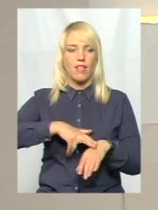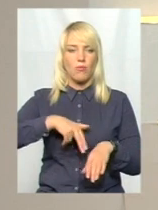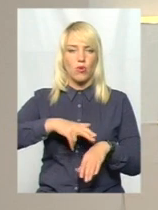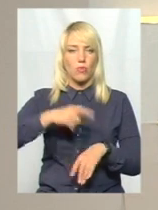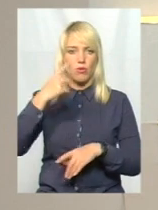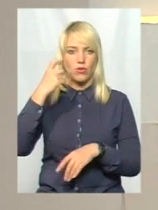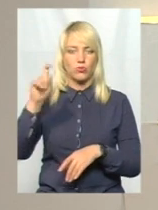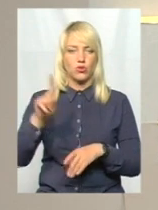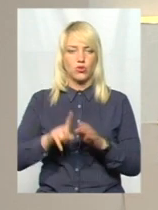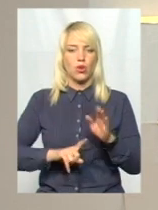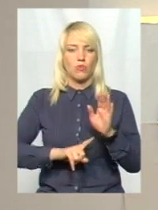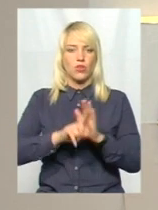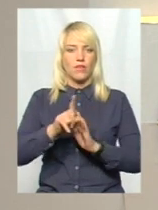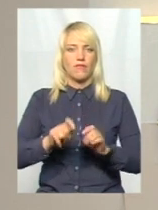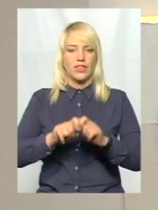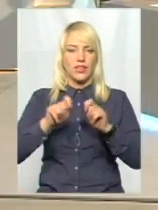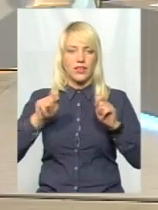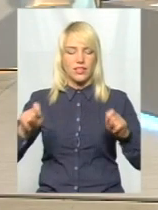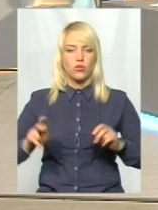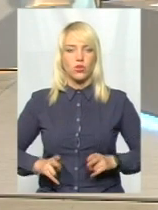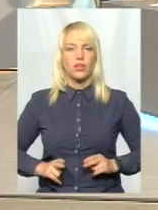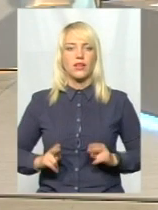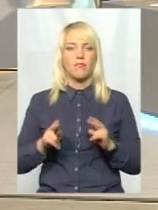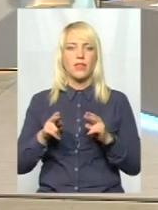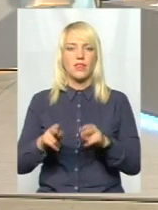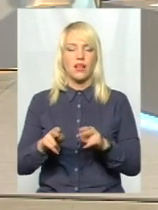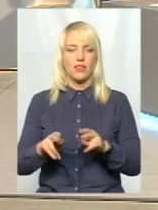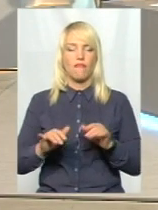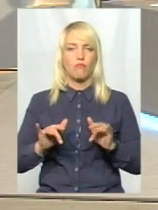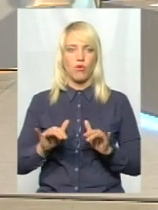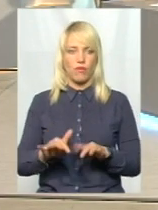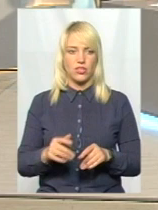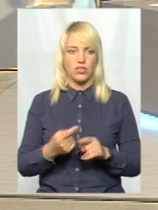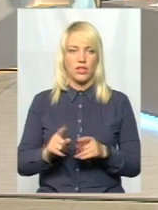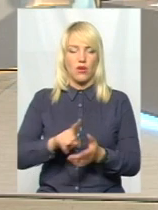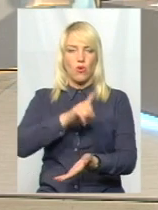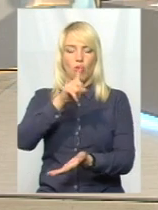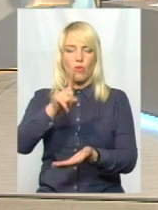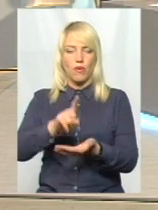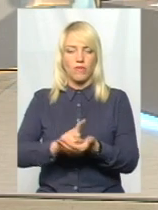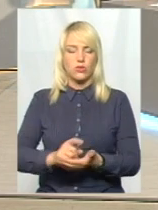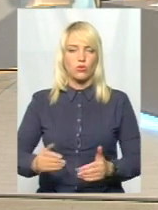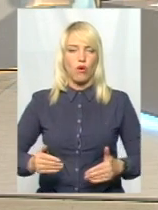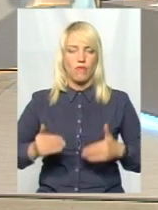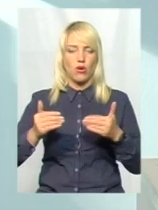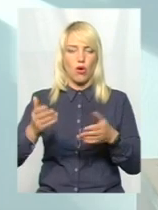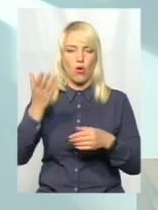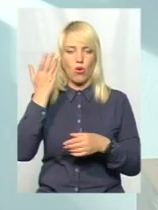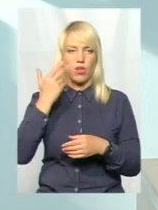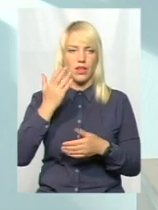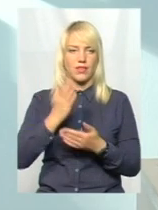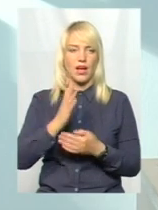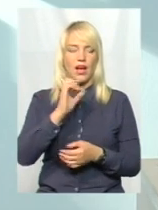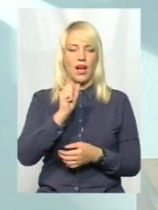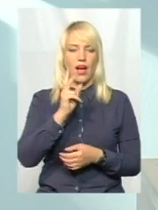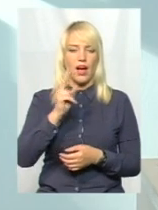що кримінальне впровадження. Це є обов'язковий крок, який відбувається після того, коли проводиться обстеження,